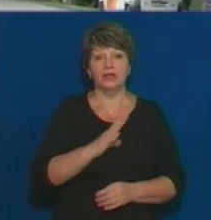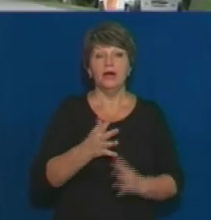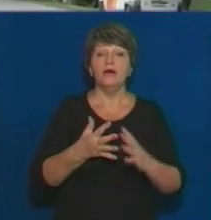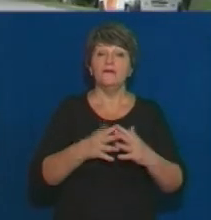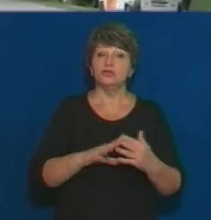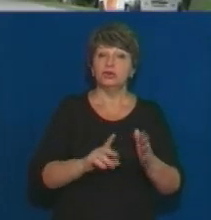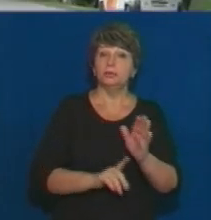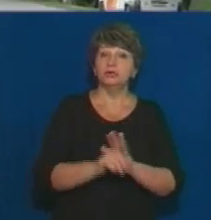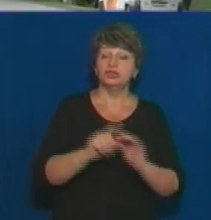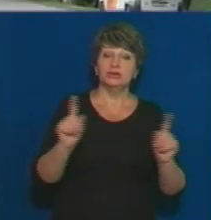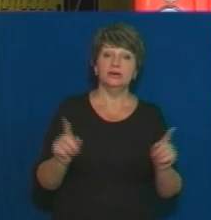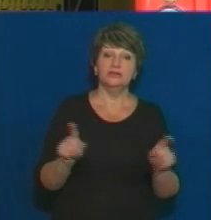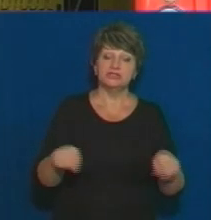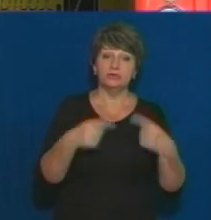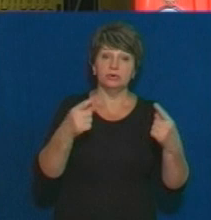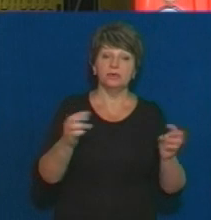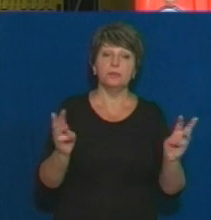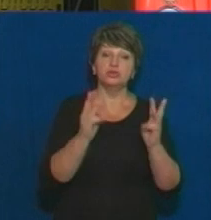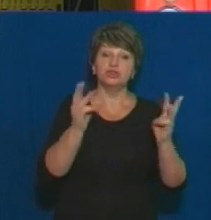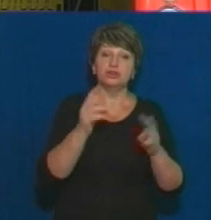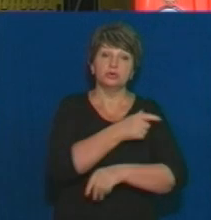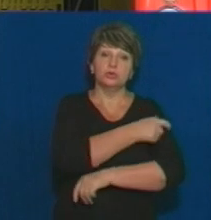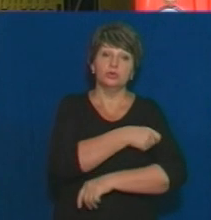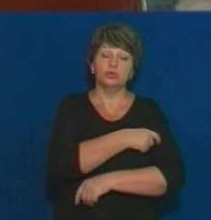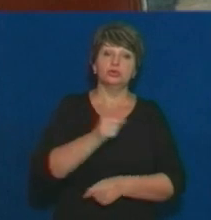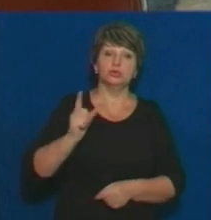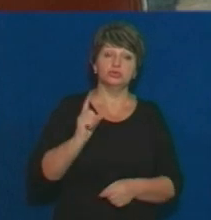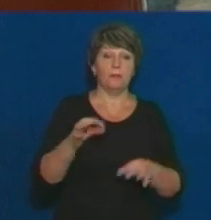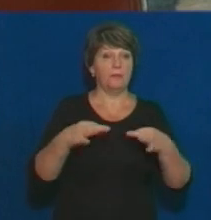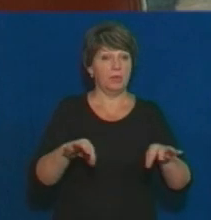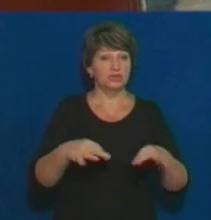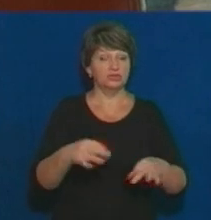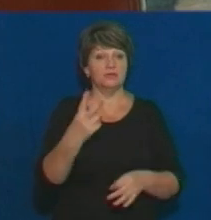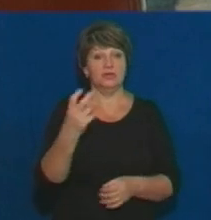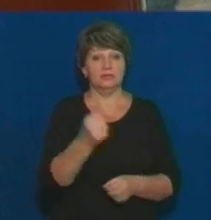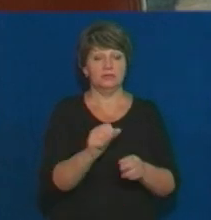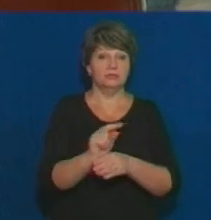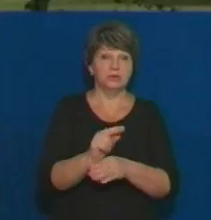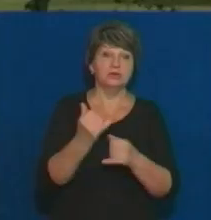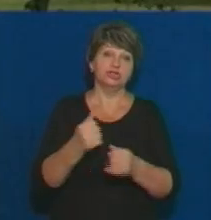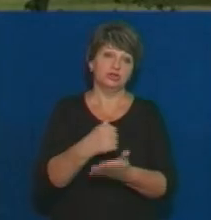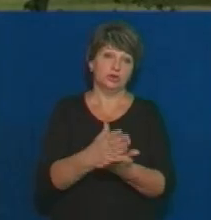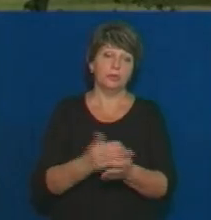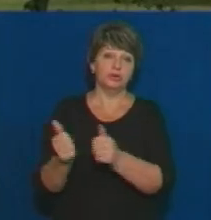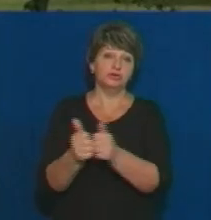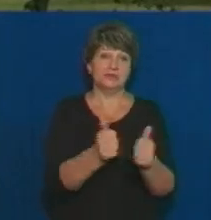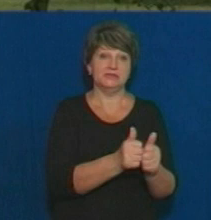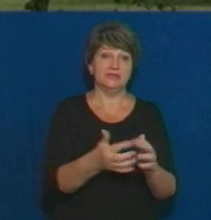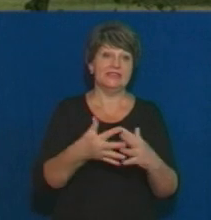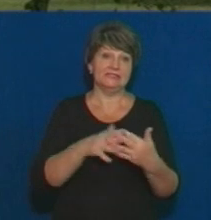почали створювати пожежну дружину. Автомобіль відремонтували за два тижні. Нині обслуговують і сусіднє село. Тут нас